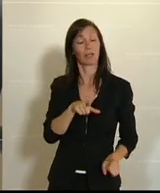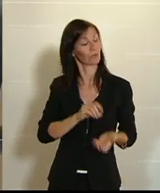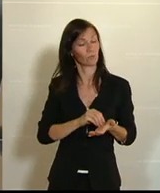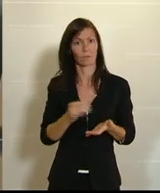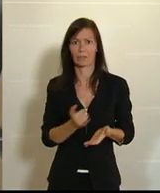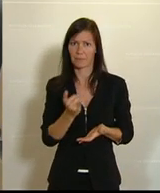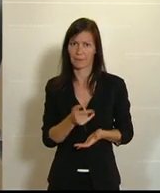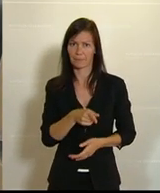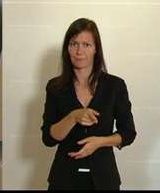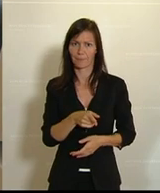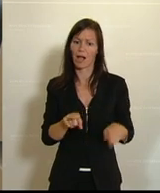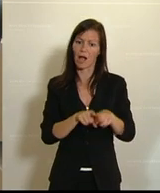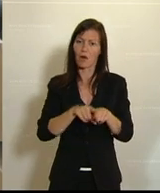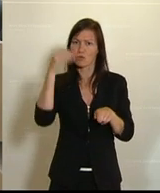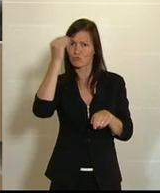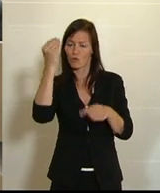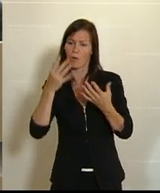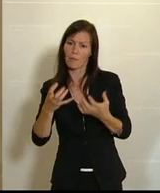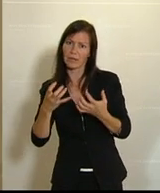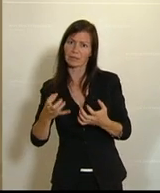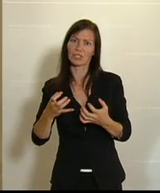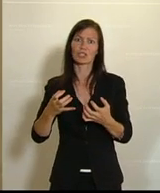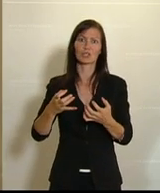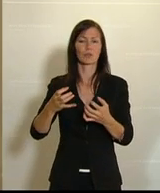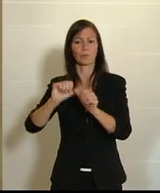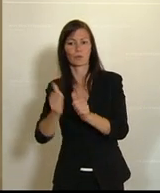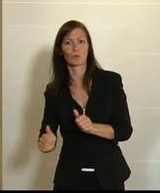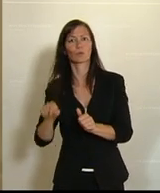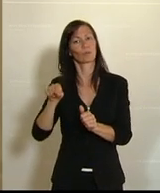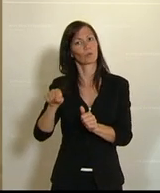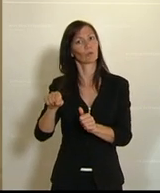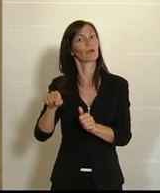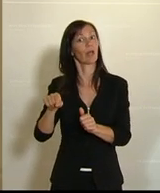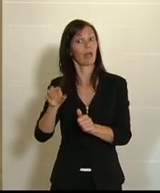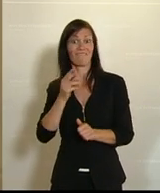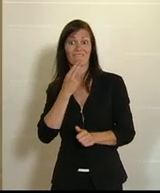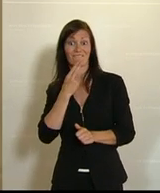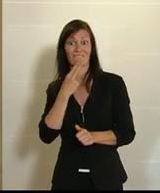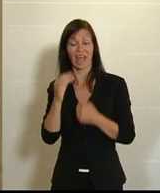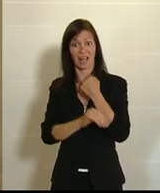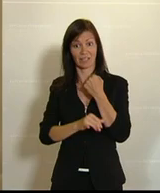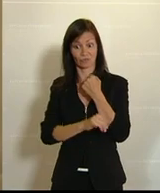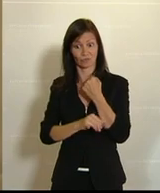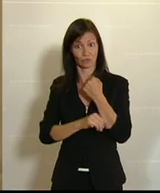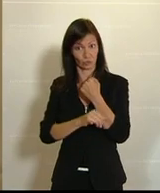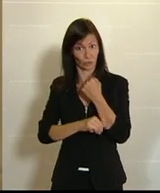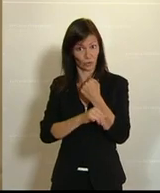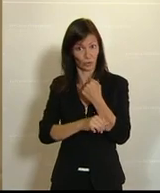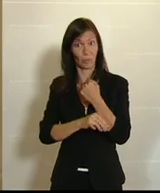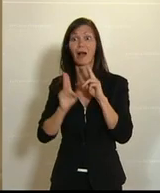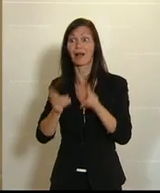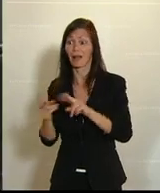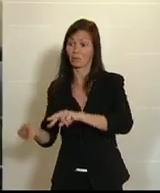Weiters soll ein schulpraktisches Modul für Lehramtsstudierende mit Anrechnungsmöglichkeit auf das Studium umgesetzt werden.